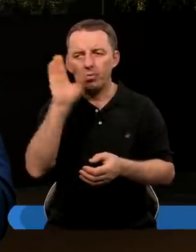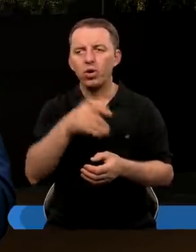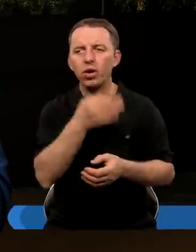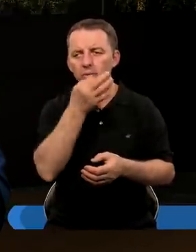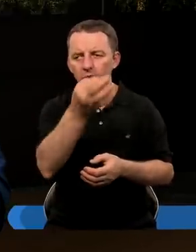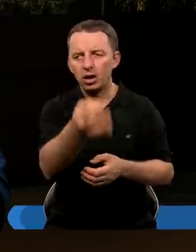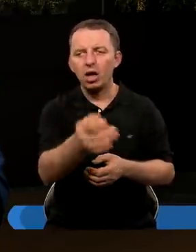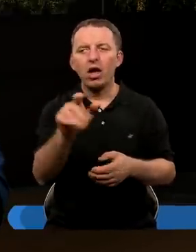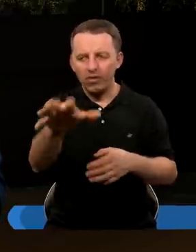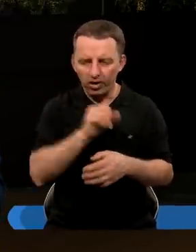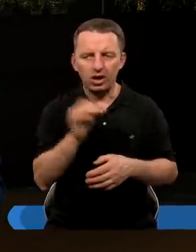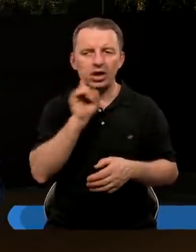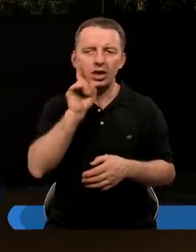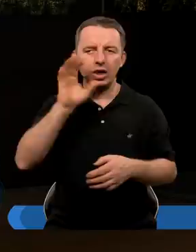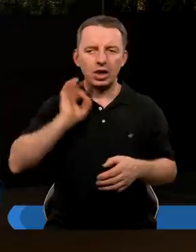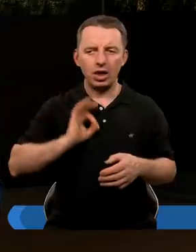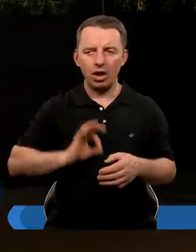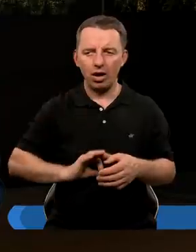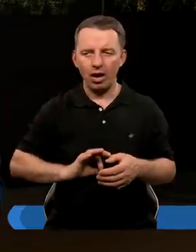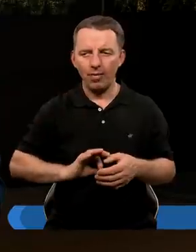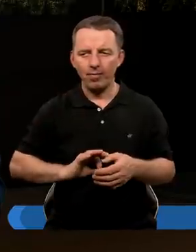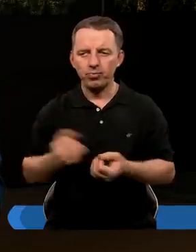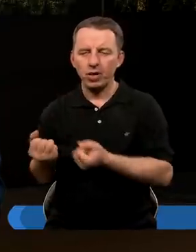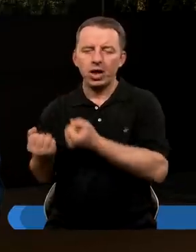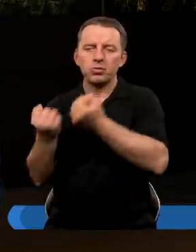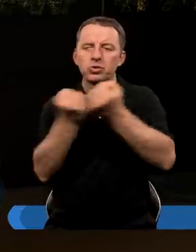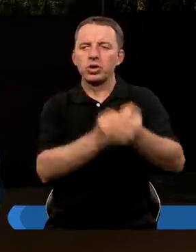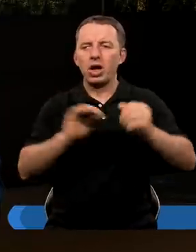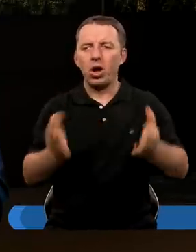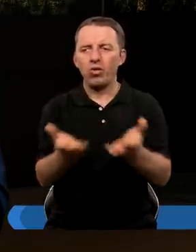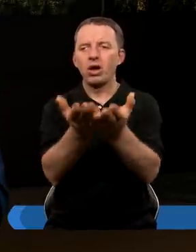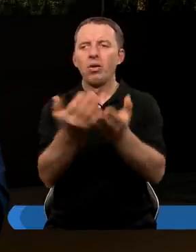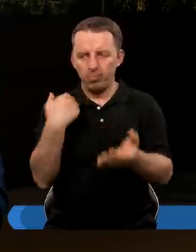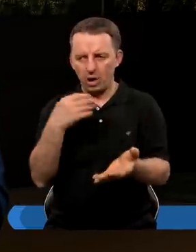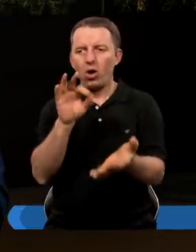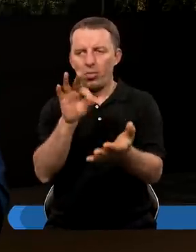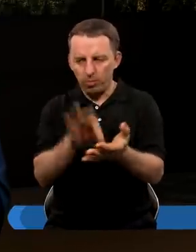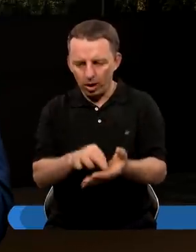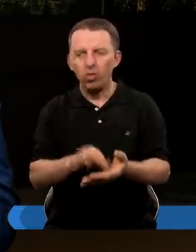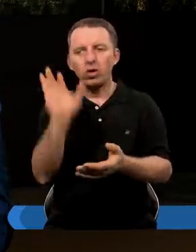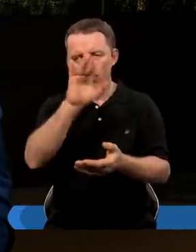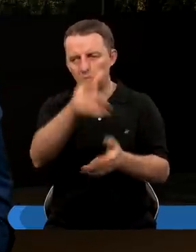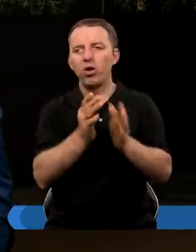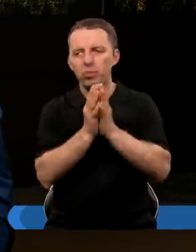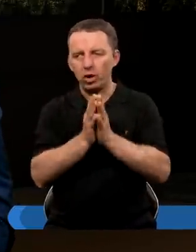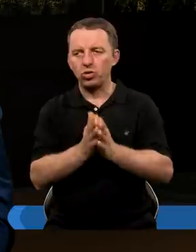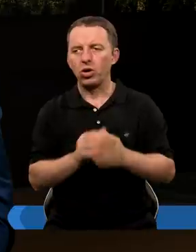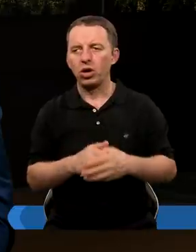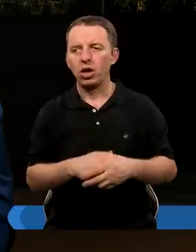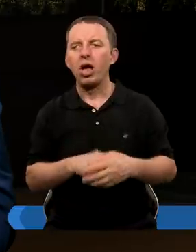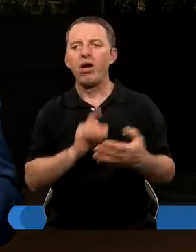Pan Bóg do niego przyszedł i powiedział słuchaj, weź swego syna i przynieś na ofiarę. Skąd Abraham był pewny, że to był gospodan na Boga?